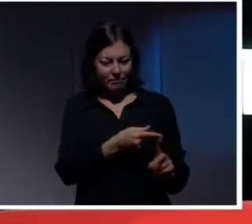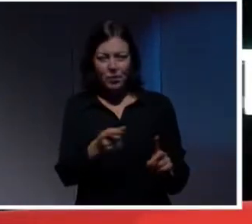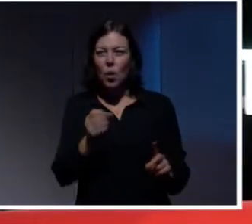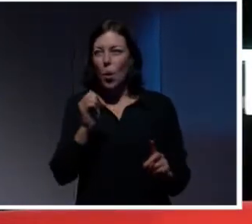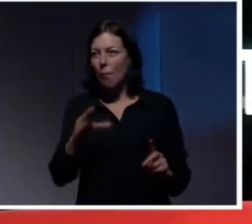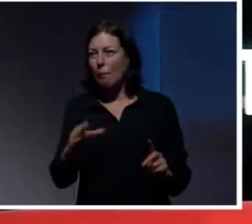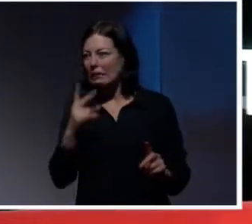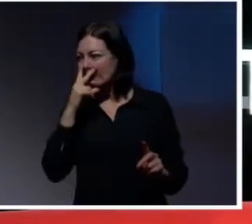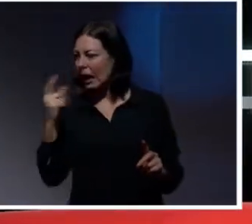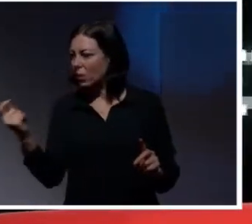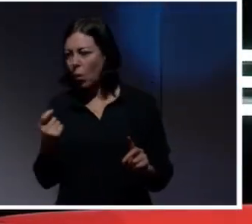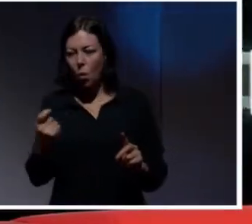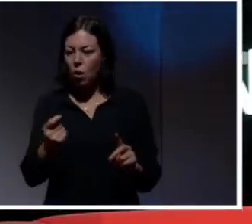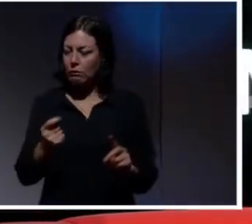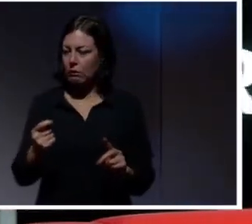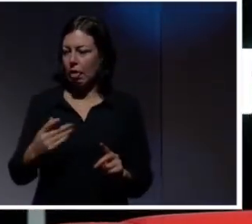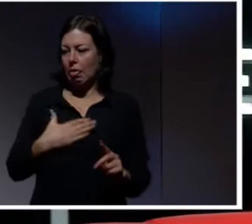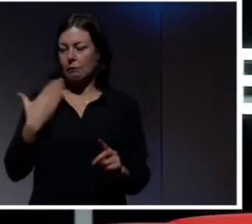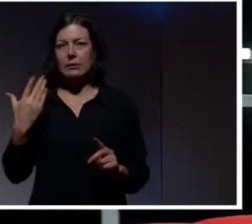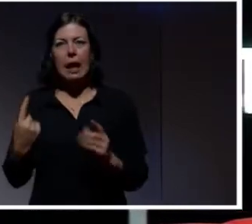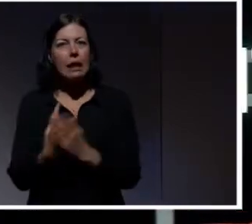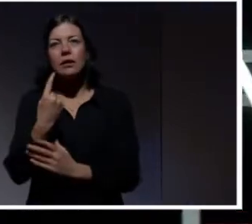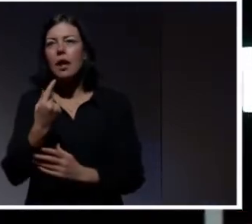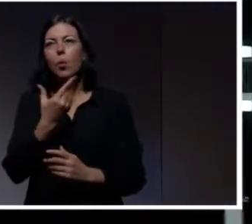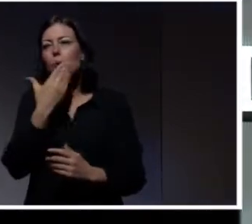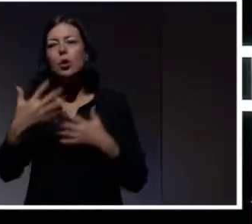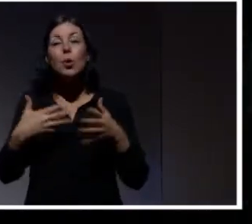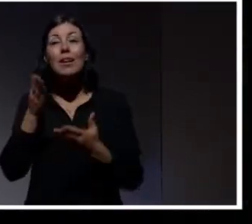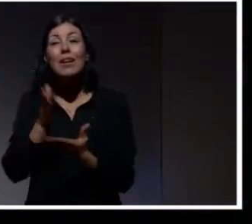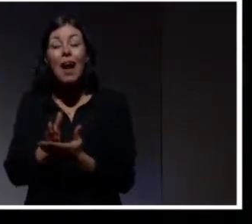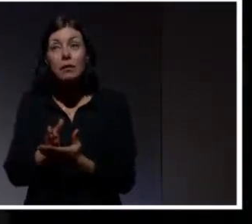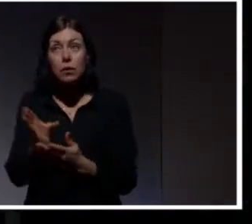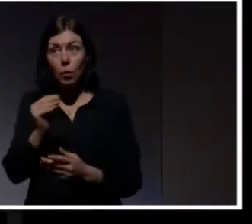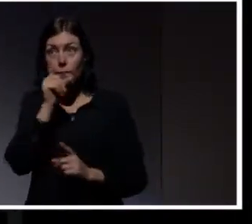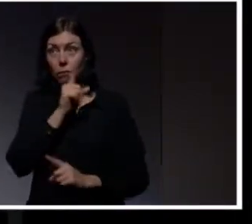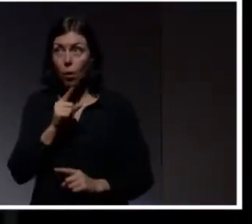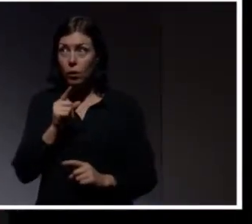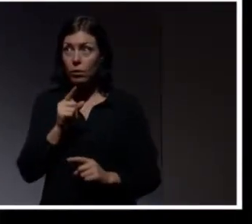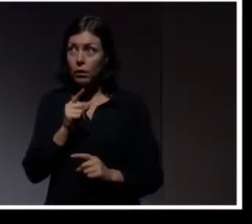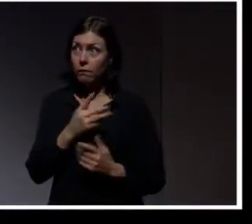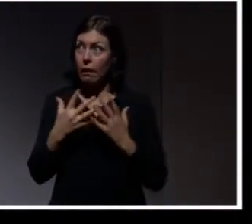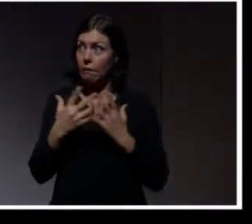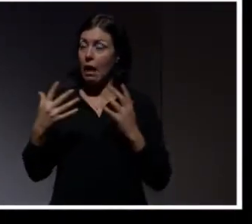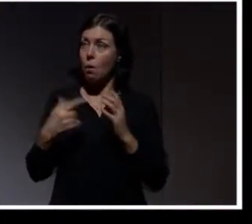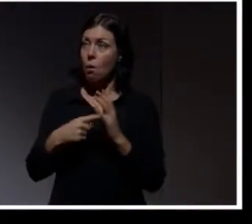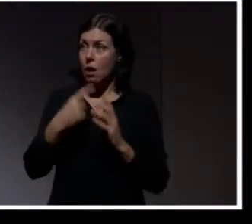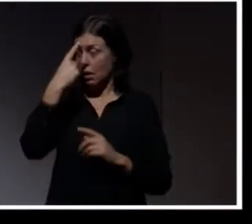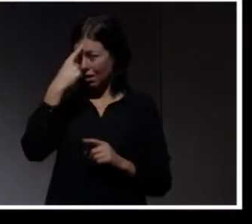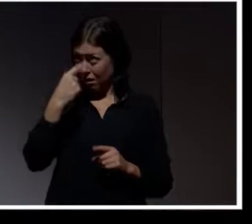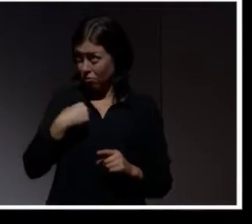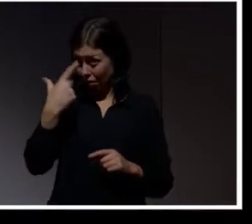upp där man inte gör rätt. Ju fler gånger kommer folk att tänka, kan jag verkligen lita på att